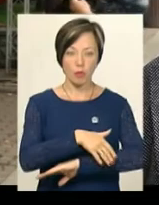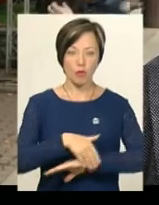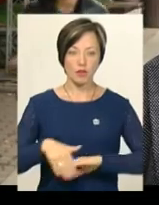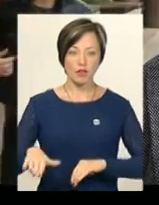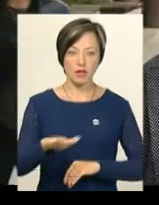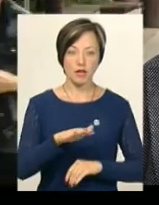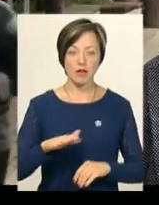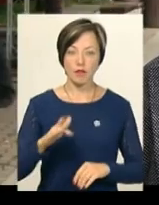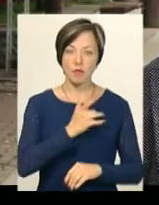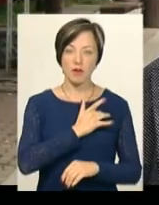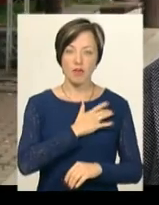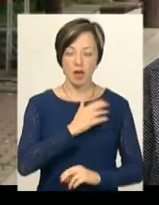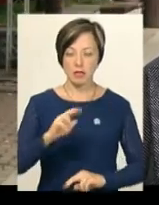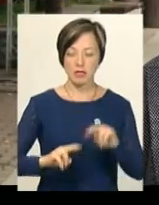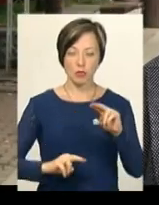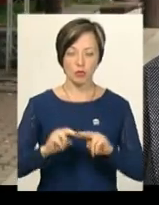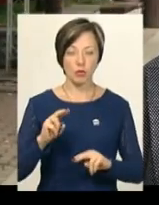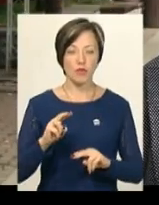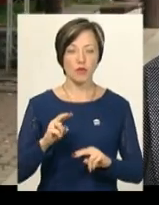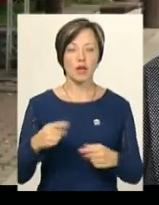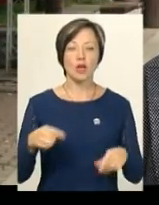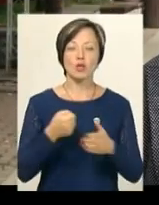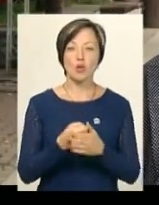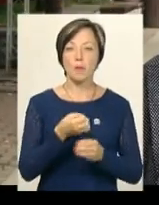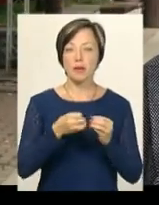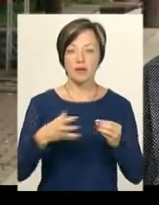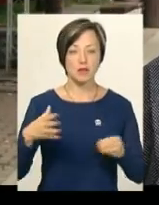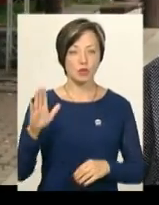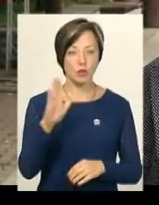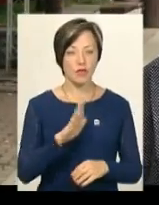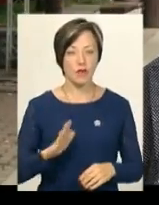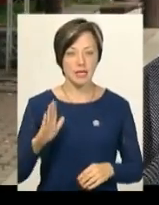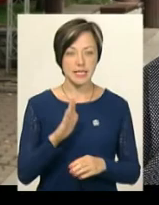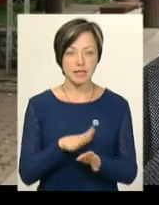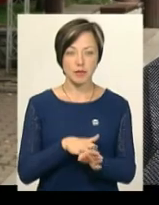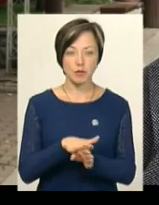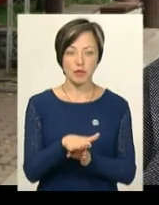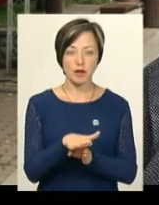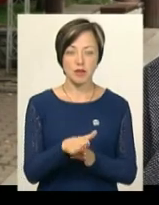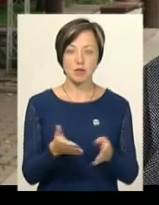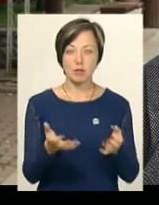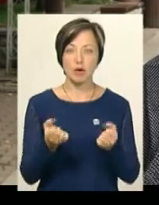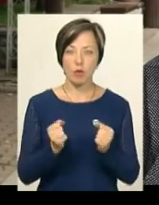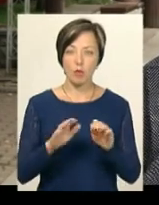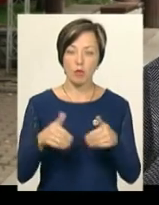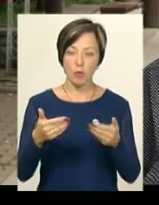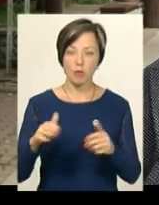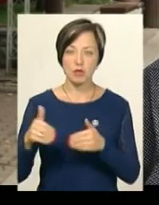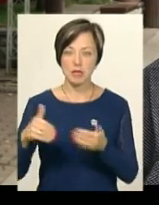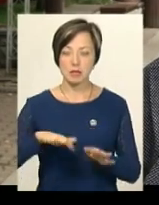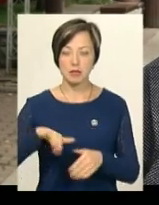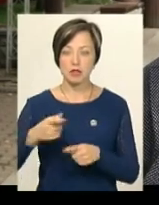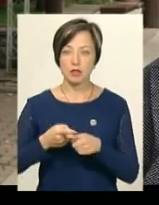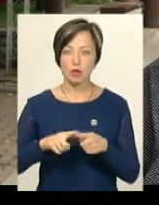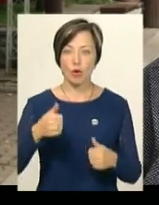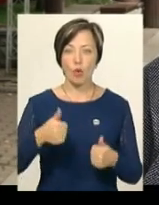в приватній забудові. До 15 вересня відбувається прийом пропозицій, після чого